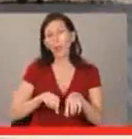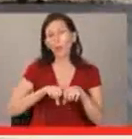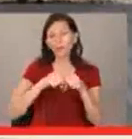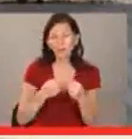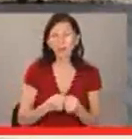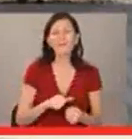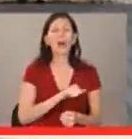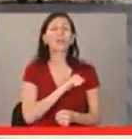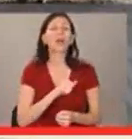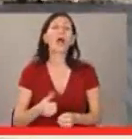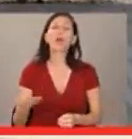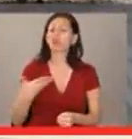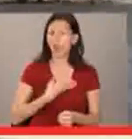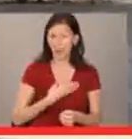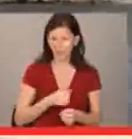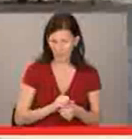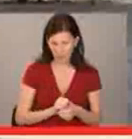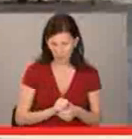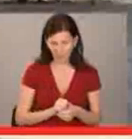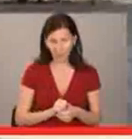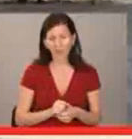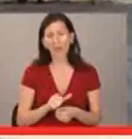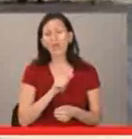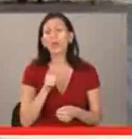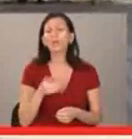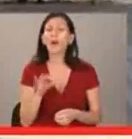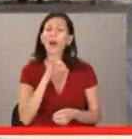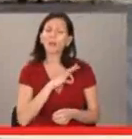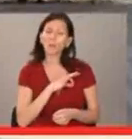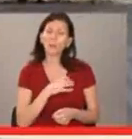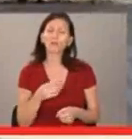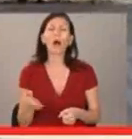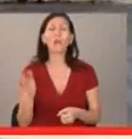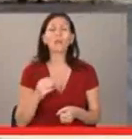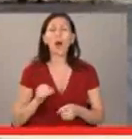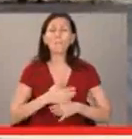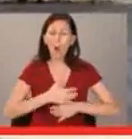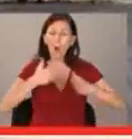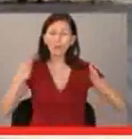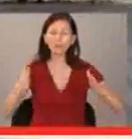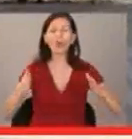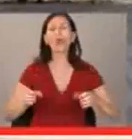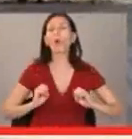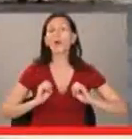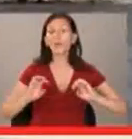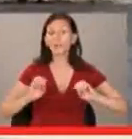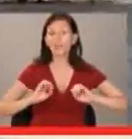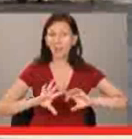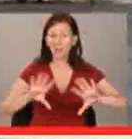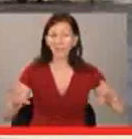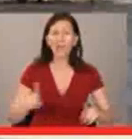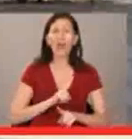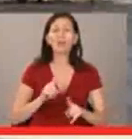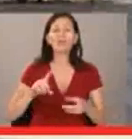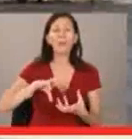сключително жертвите и ранените от пътнотранспортните происшествия и това е в резултат на по-широкото действие на медиите,